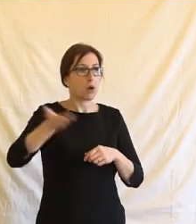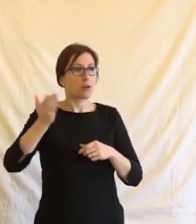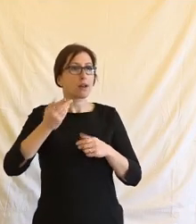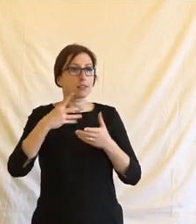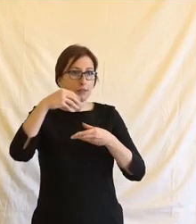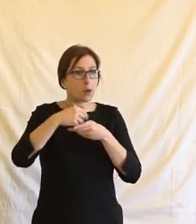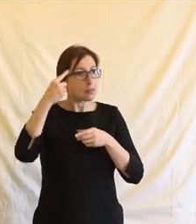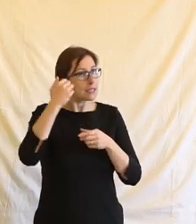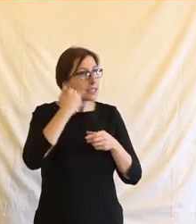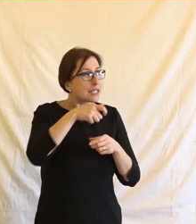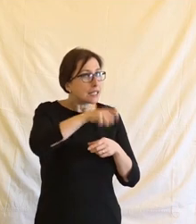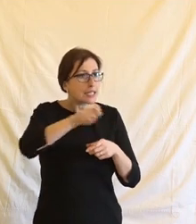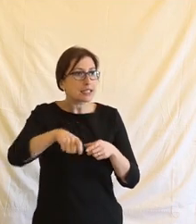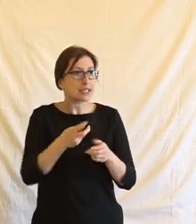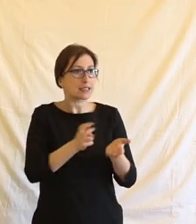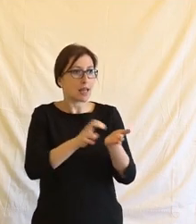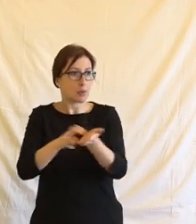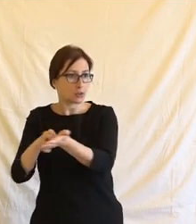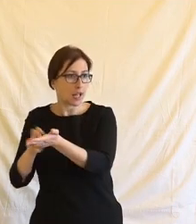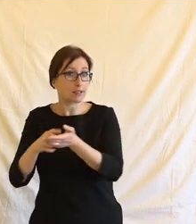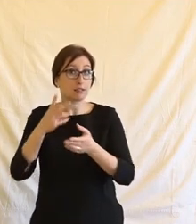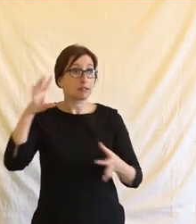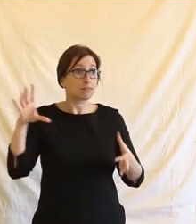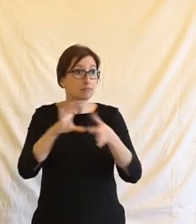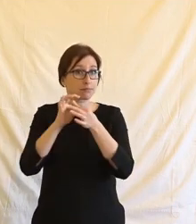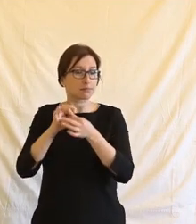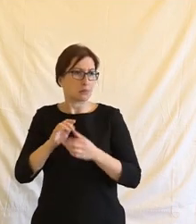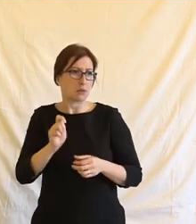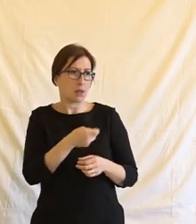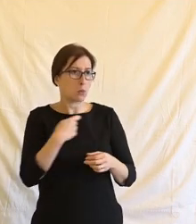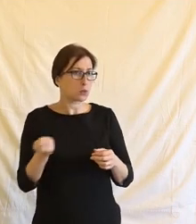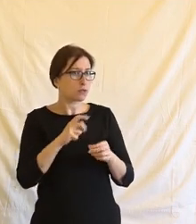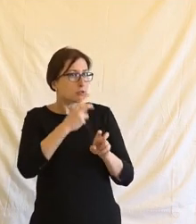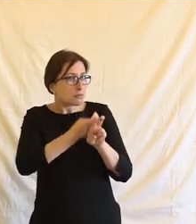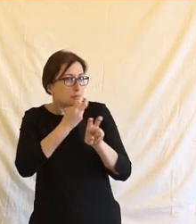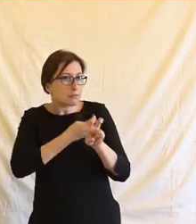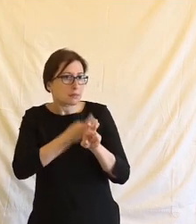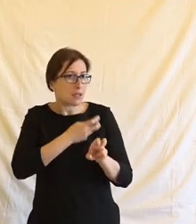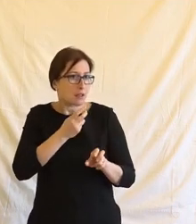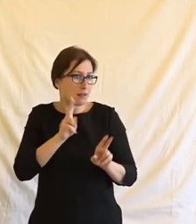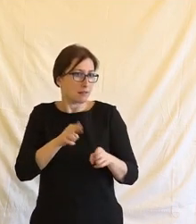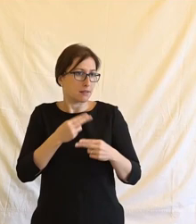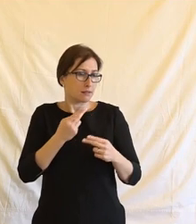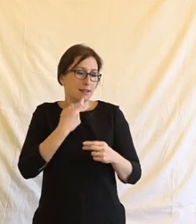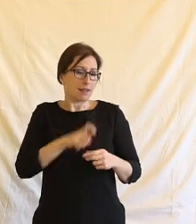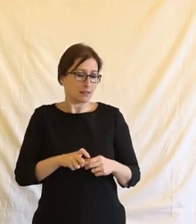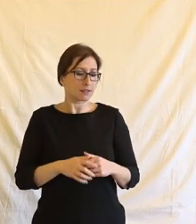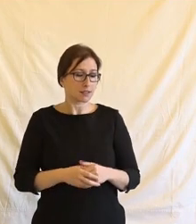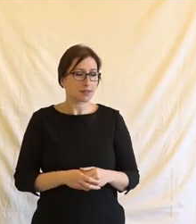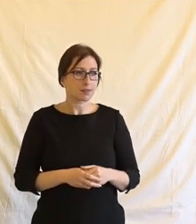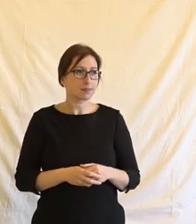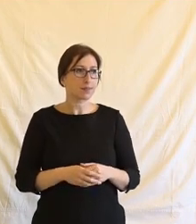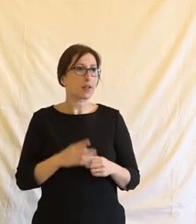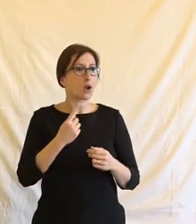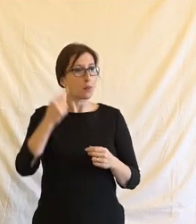zejména s ohledem právě na ochranu těch základních hodnot demokracie, základních lidských práv a těch základních